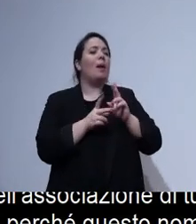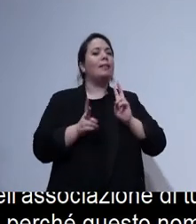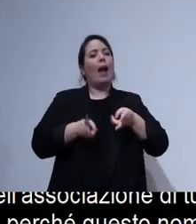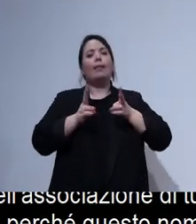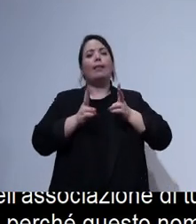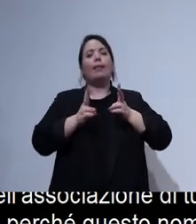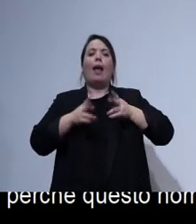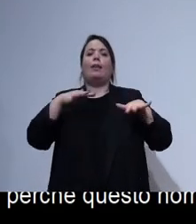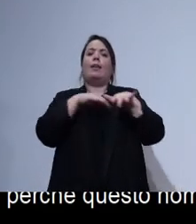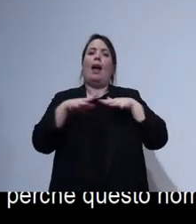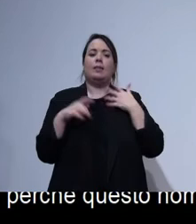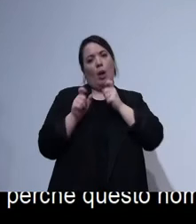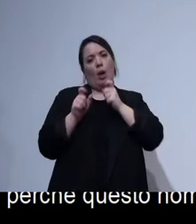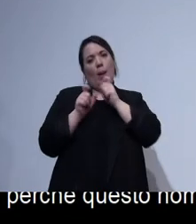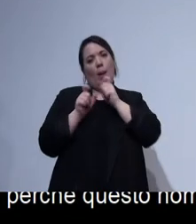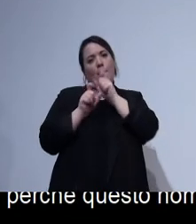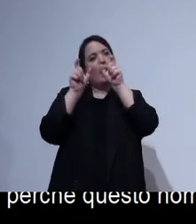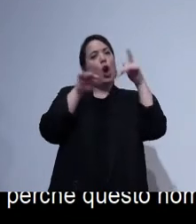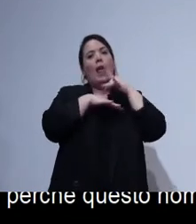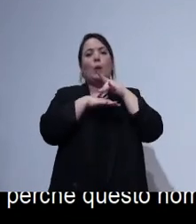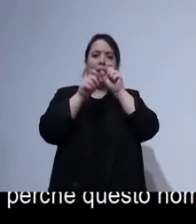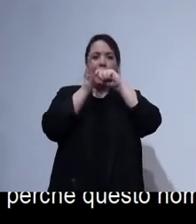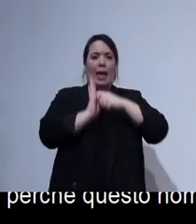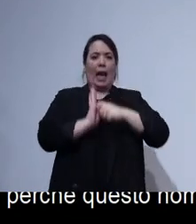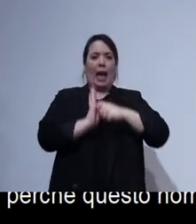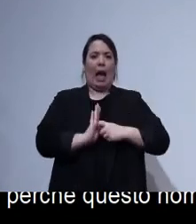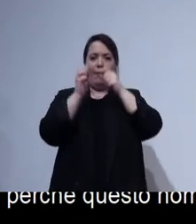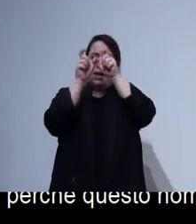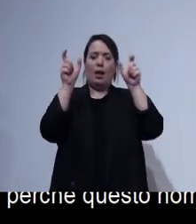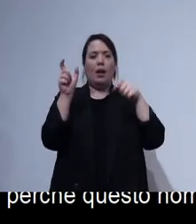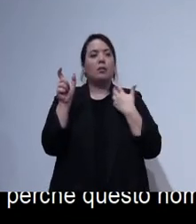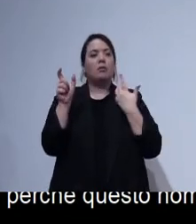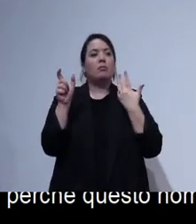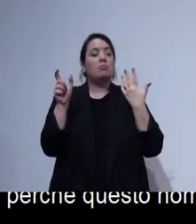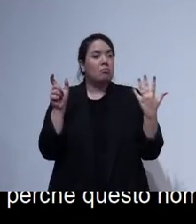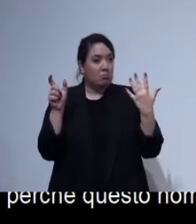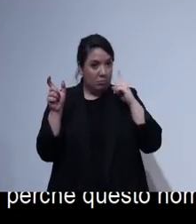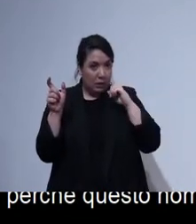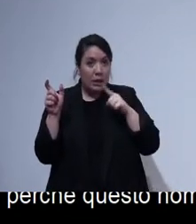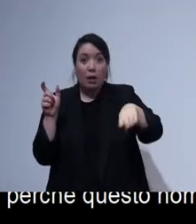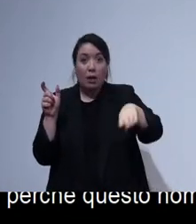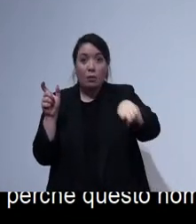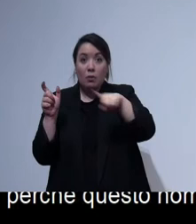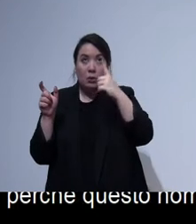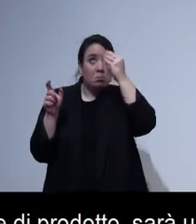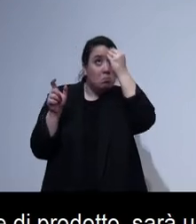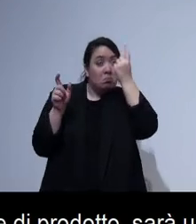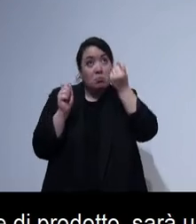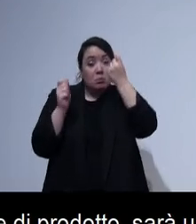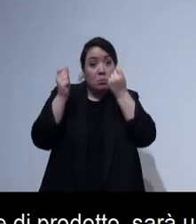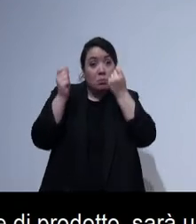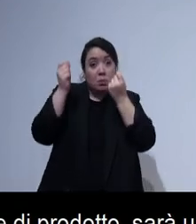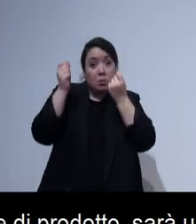guidata da alcune parole. Rispetto alle domande ci farebbe piacere che voi le possiate fare in qualsiasi momento, quindi nei